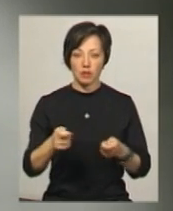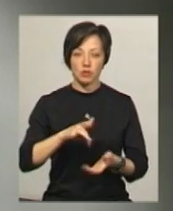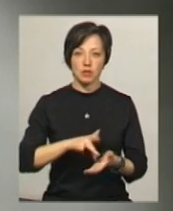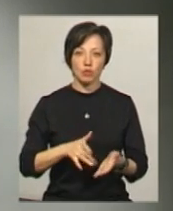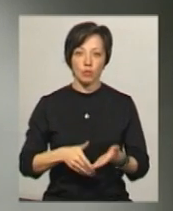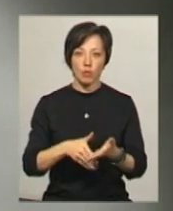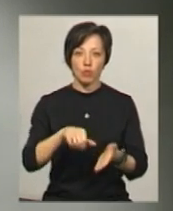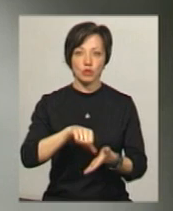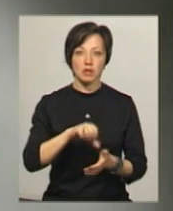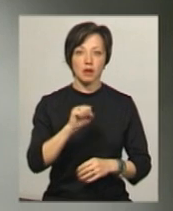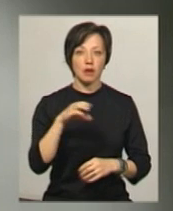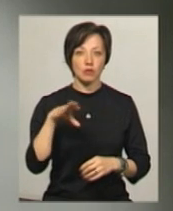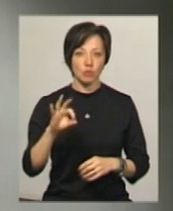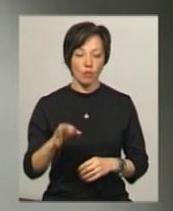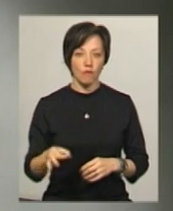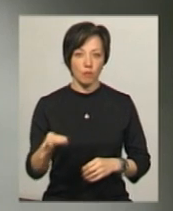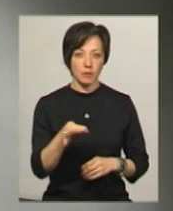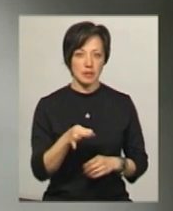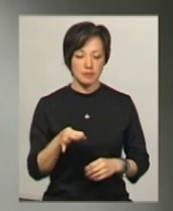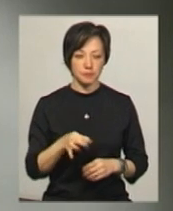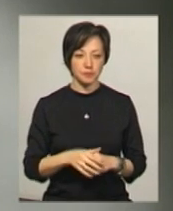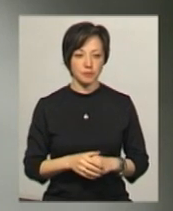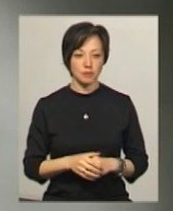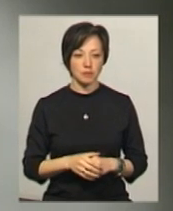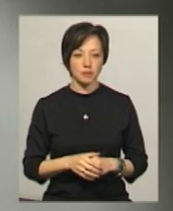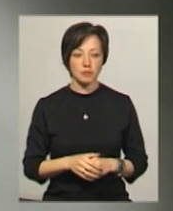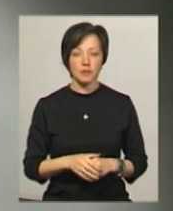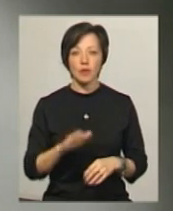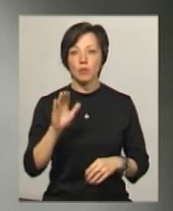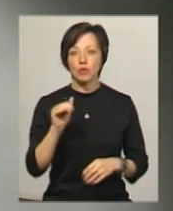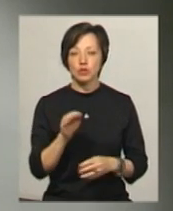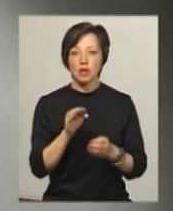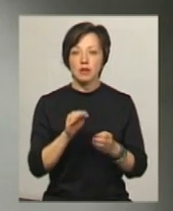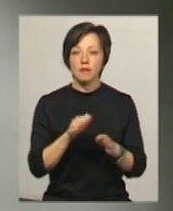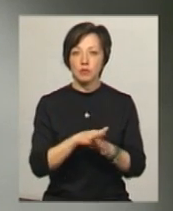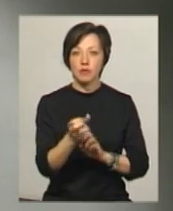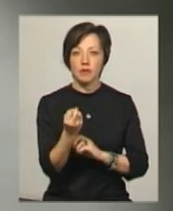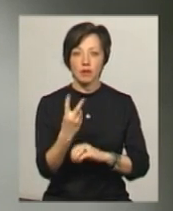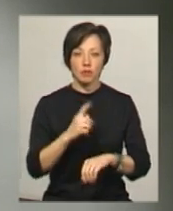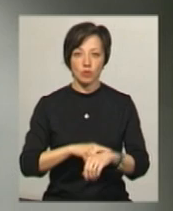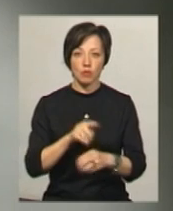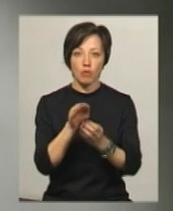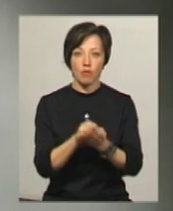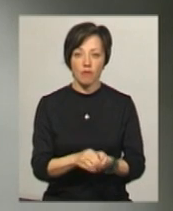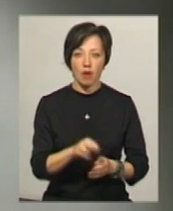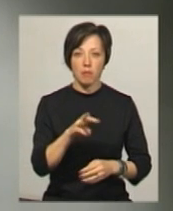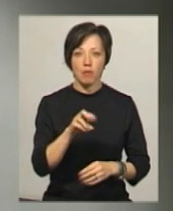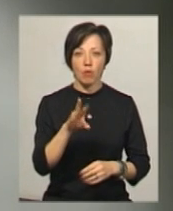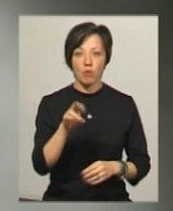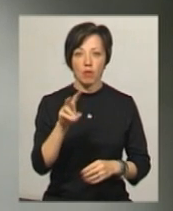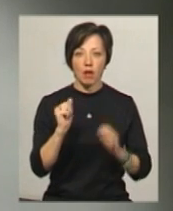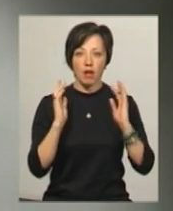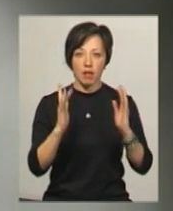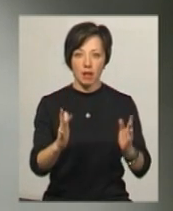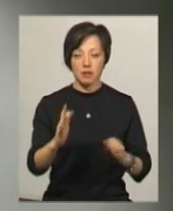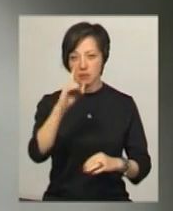центру допомоги учасникам АТО в області Наталя Дзекар Прощання відбудеться о 12-й годині Поховають Миколу Неживого на Алеї